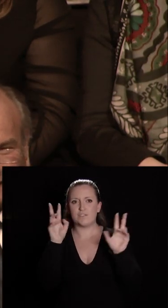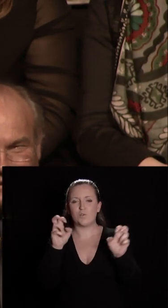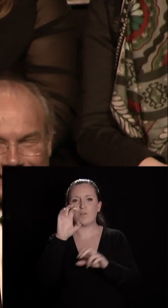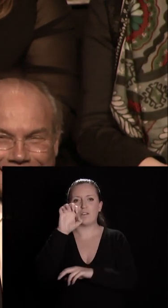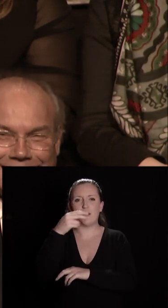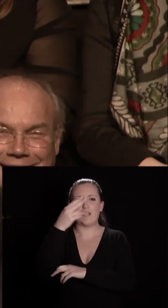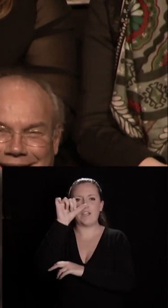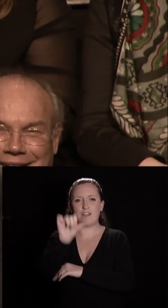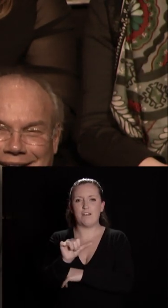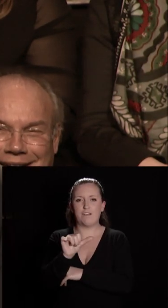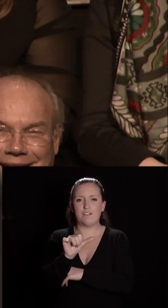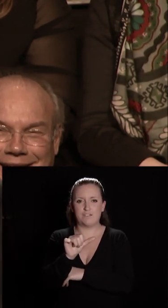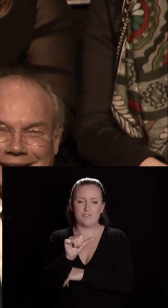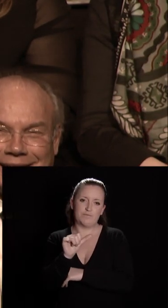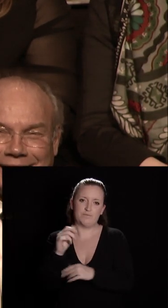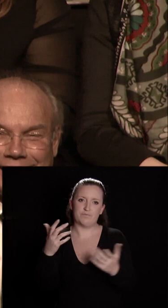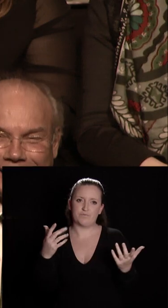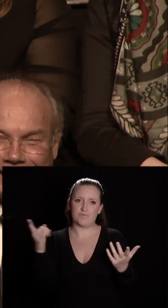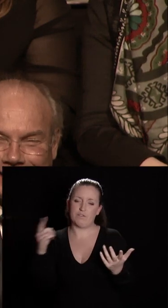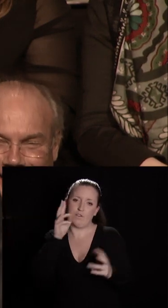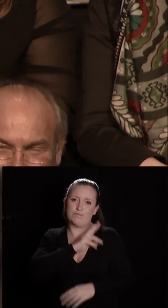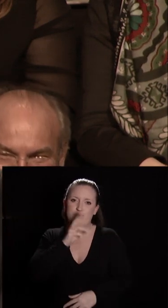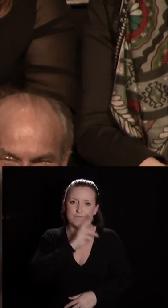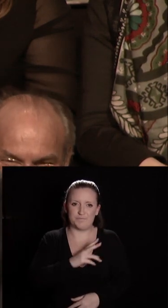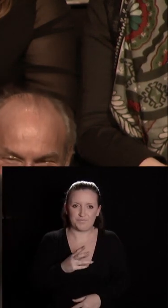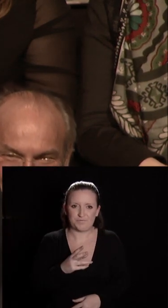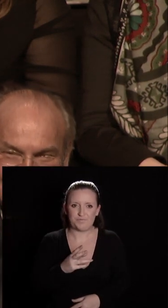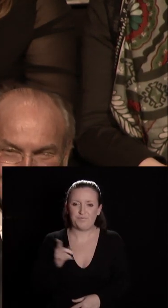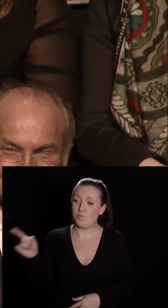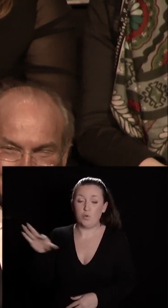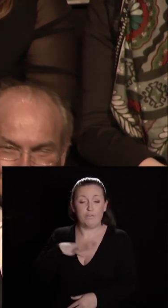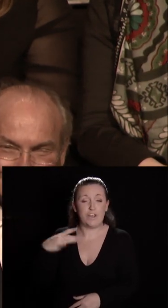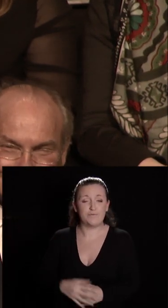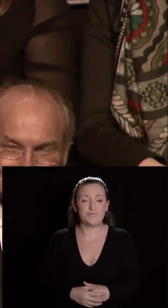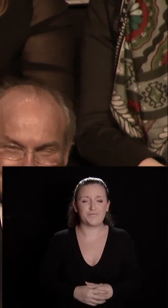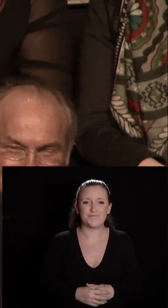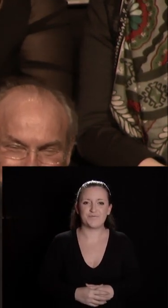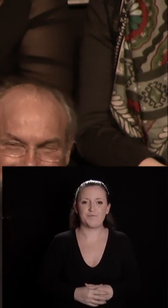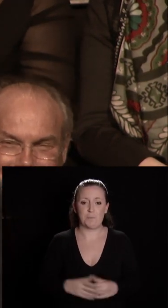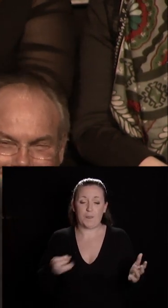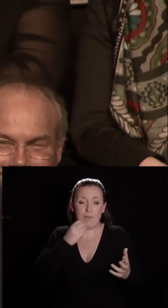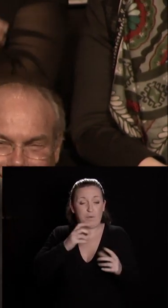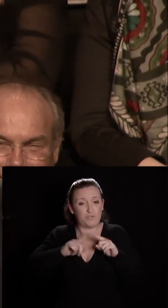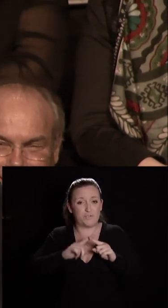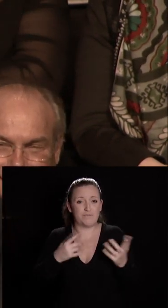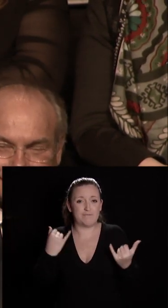d'apiculture. C'est une plaisanterie dont il est fier. Mais c'est une bonne chose.